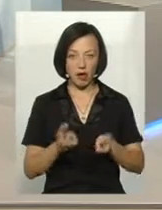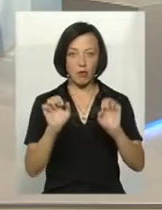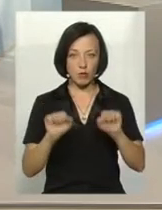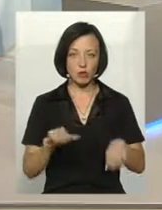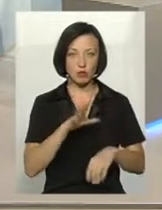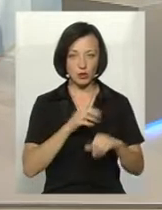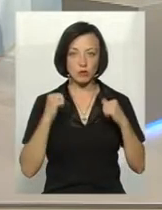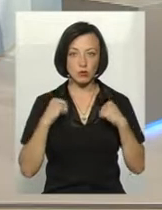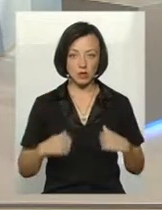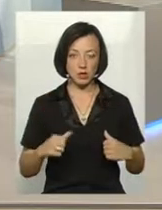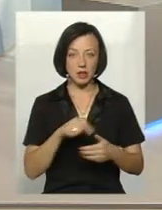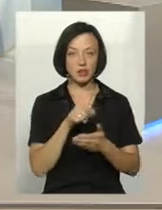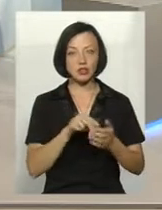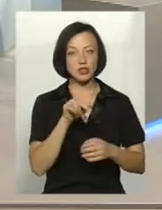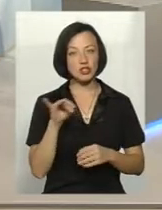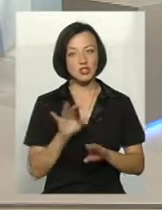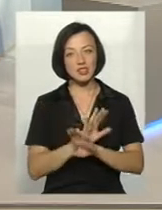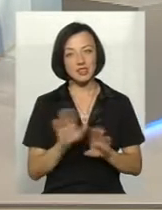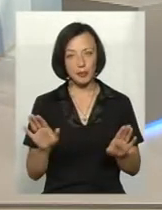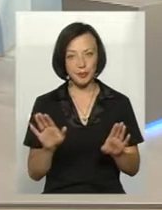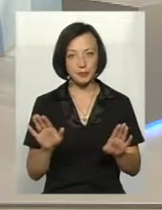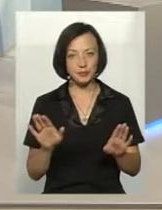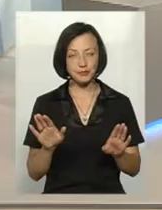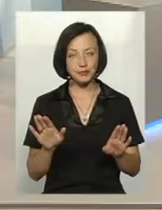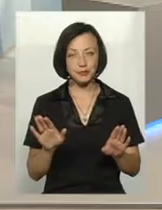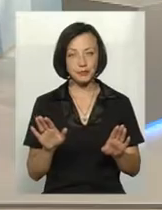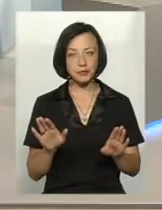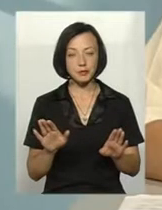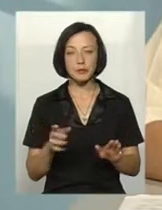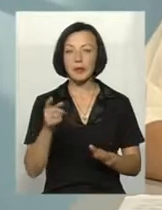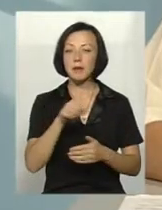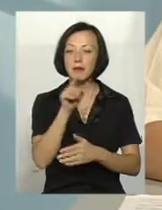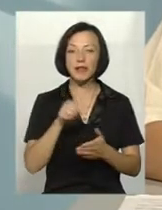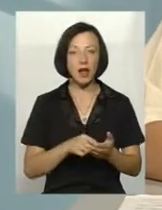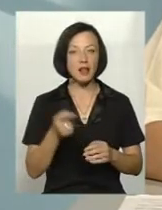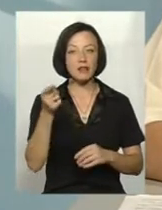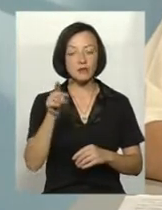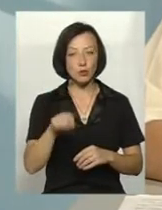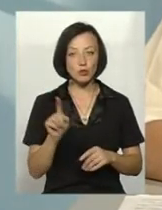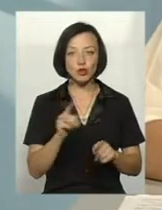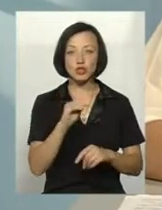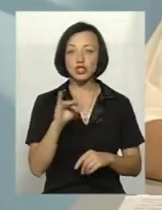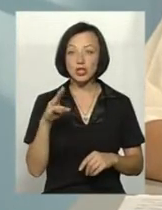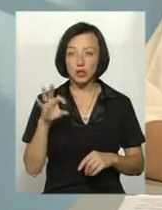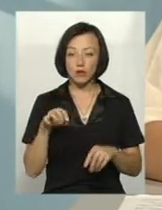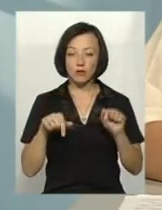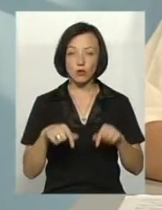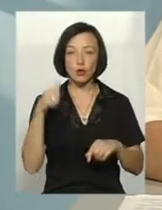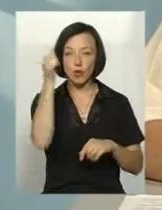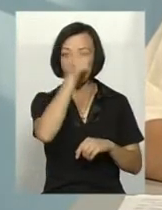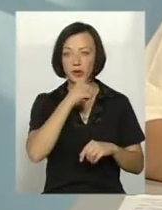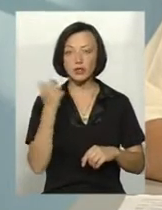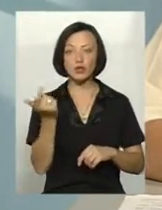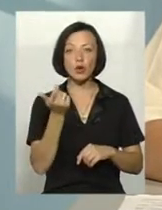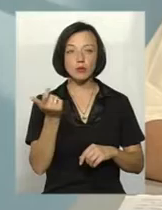спокійні, так? Я не хочу так сказати. З питання в тому, що жито в цьому році з господарствами,